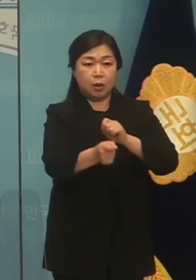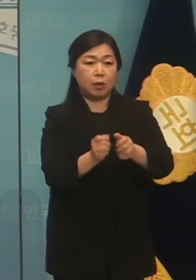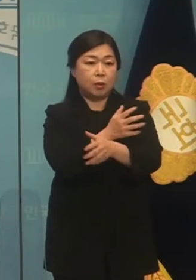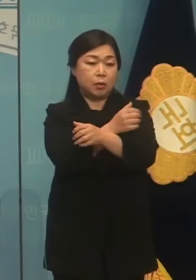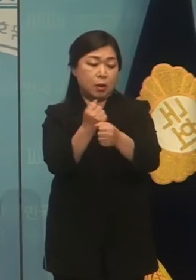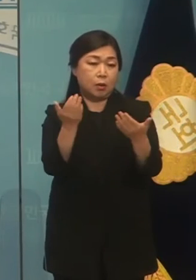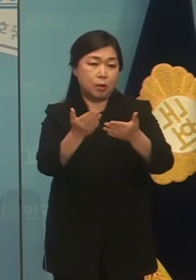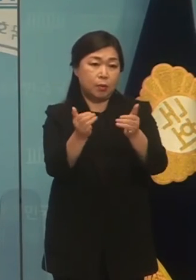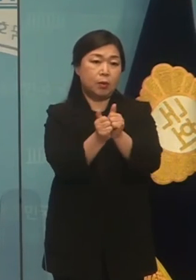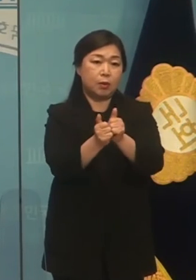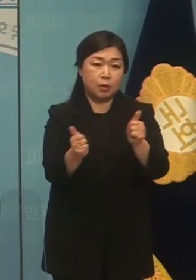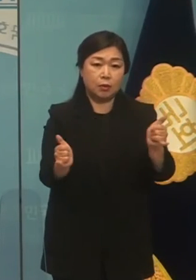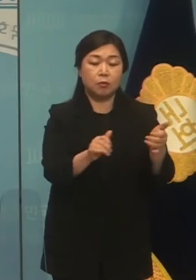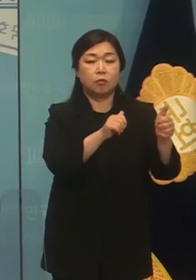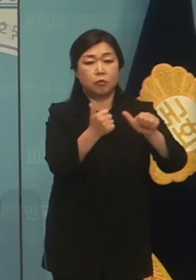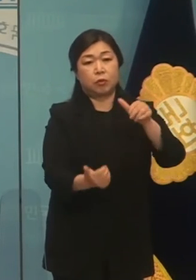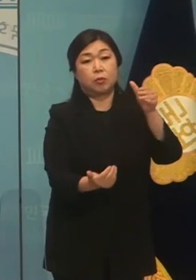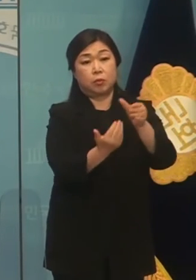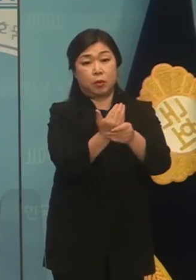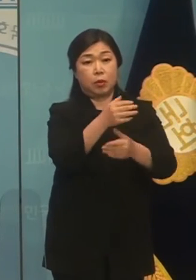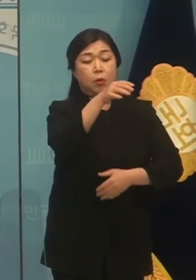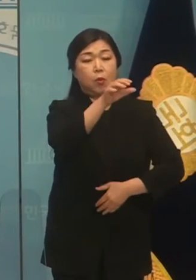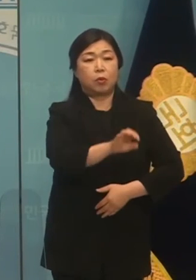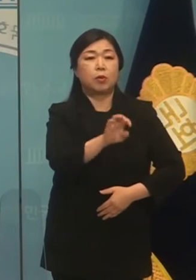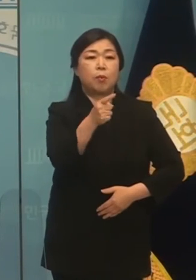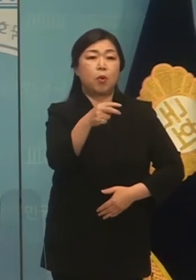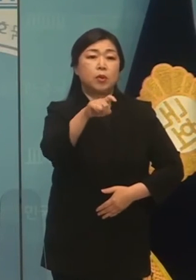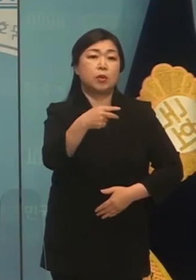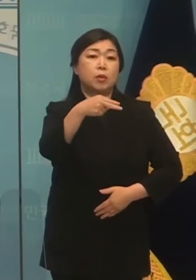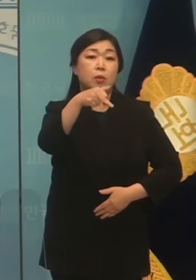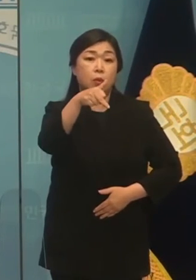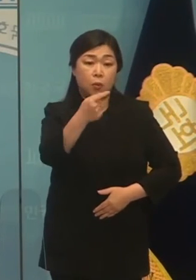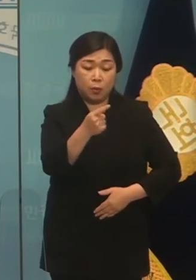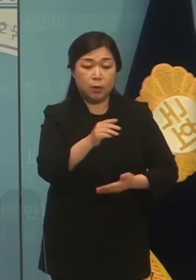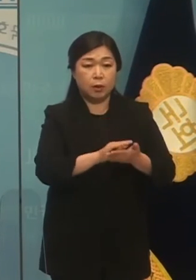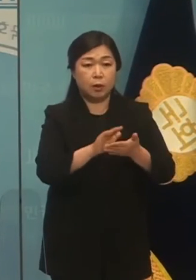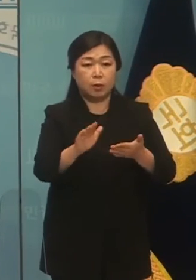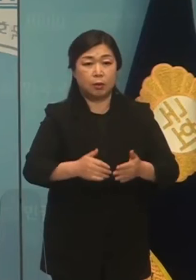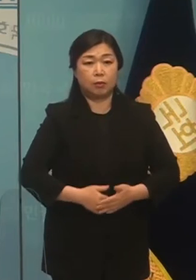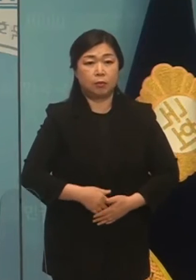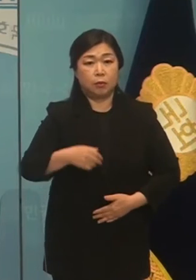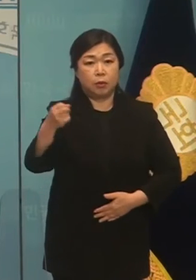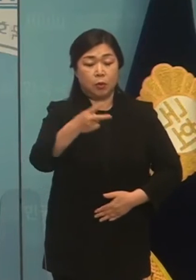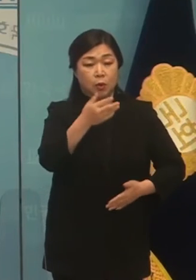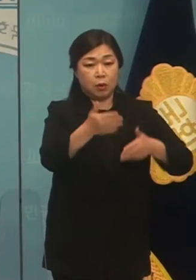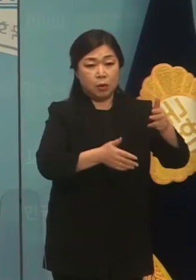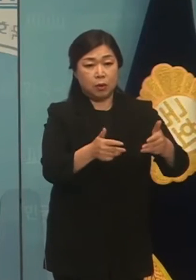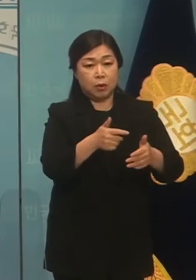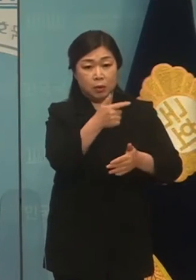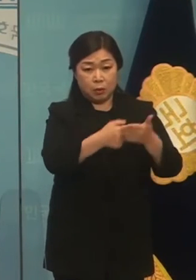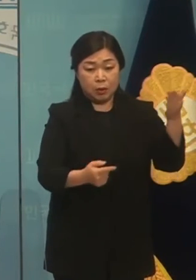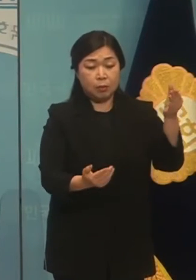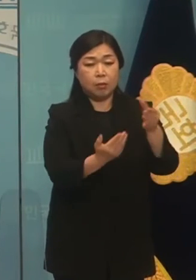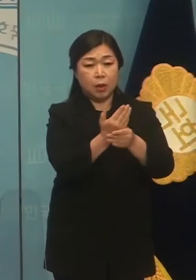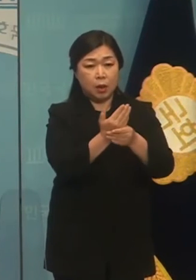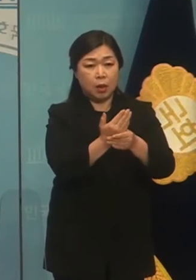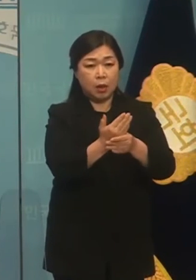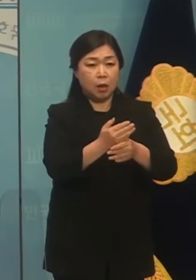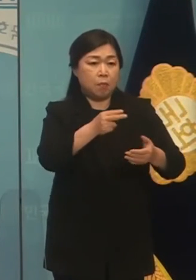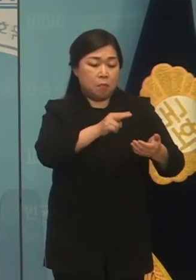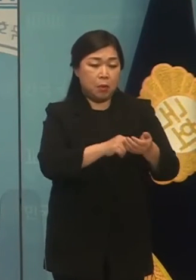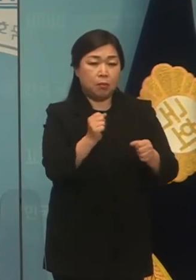노동자들이 가장 높은 곳이 바로 포스코였습니다. 또한 포스코는 산재 은폐 조작 의혹까지